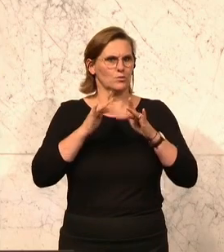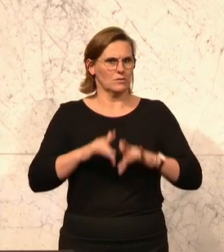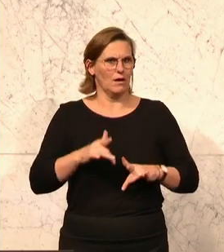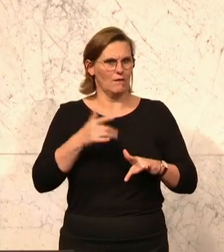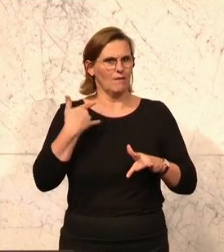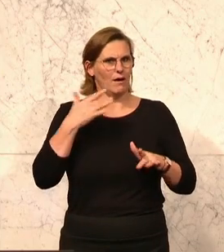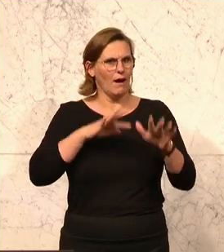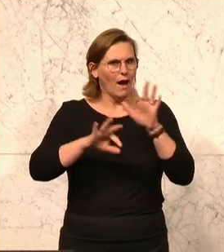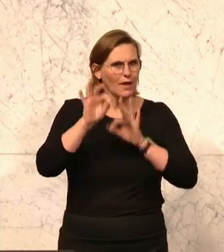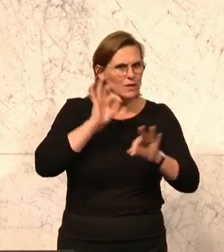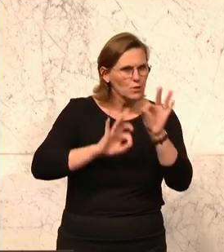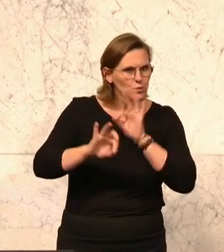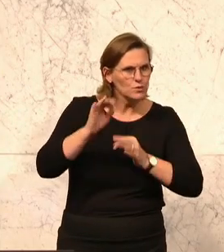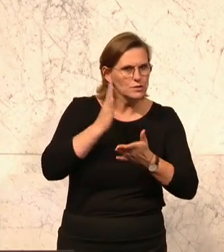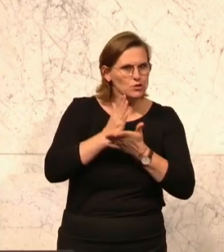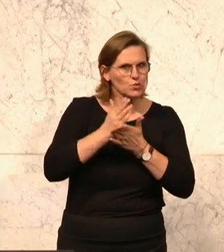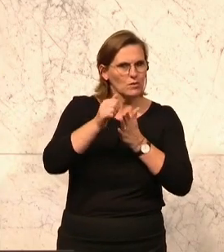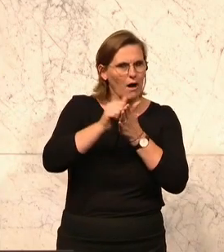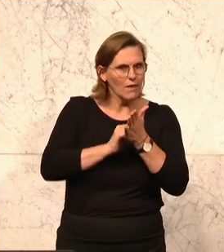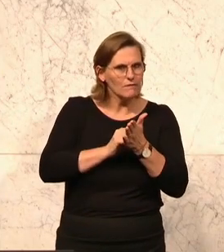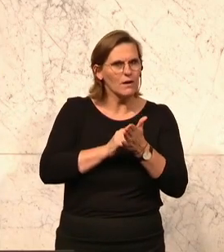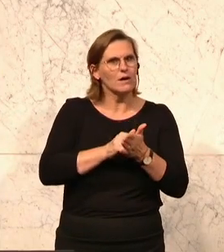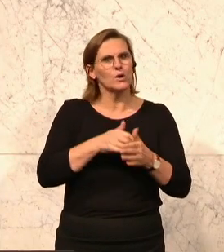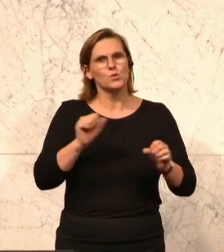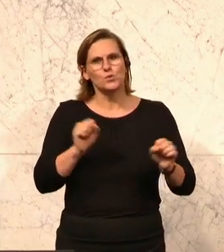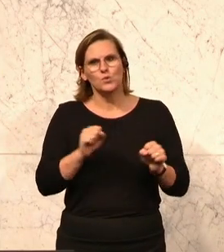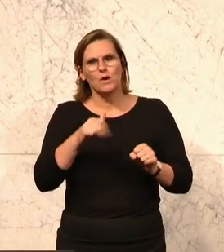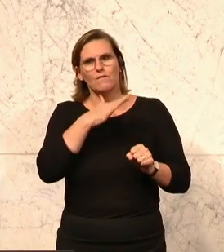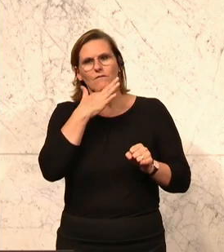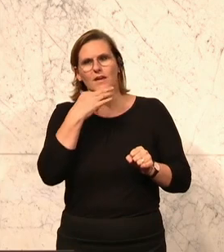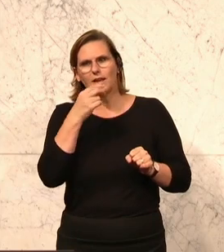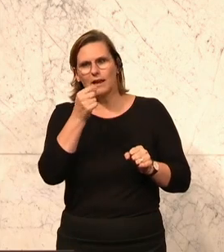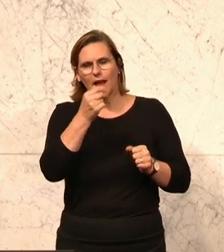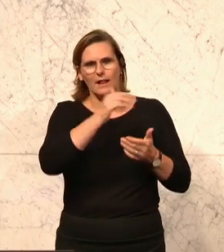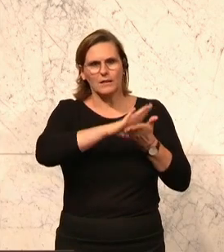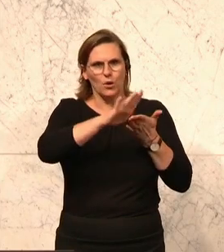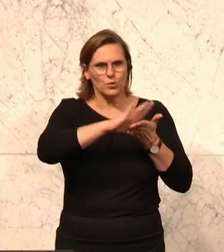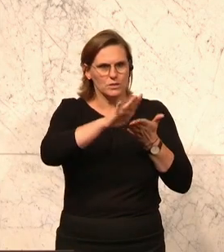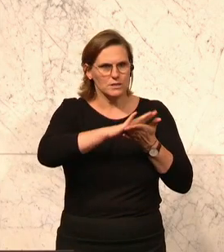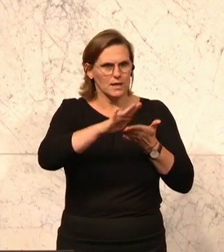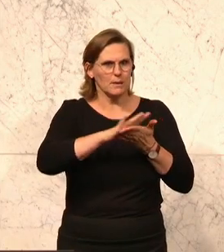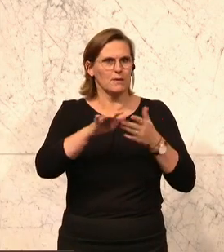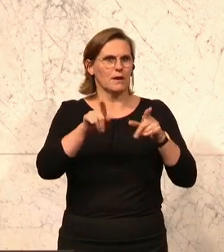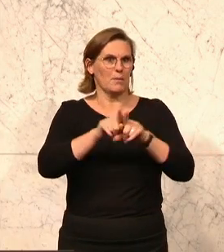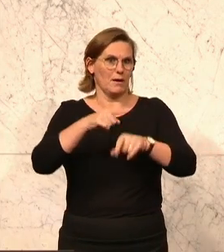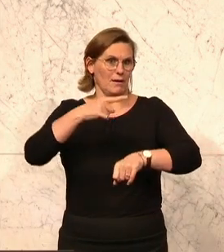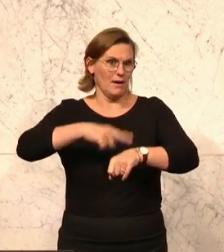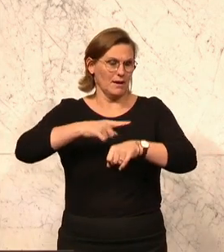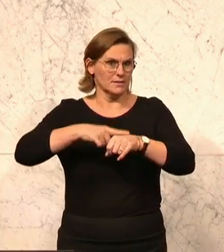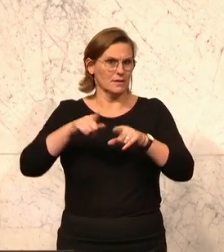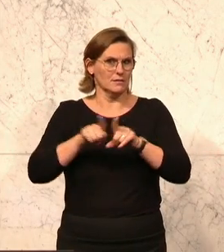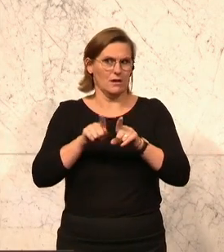die wir von Anfang an hatten, dass wir zwar unglaublich viel Geld ausgeben, viel Geld in die Hand nehmen und gleichzeitig die